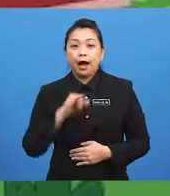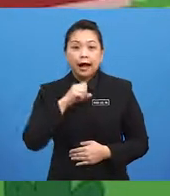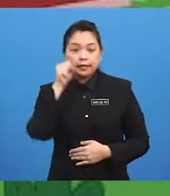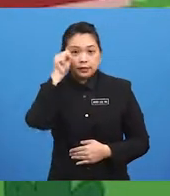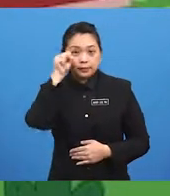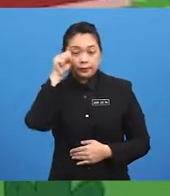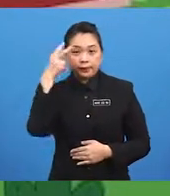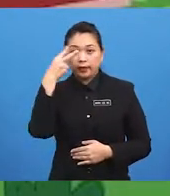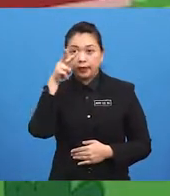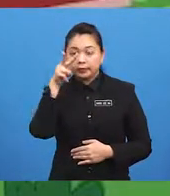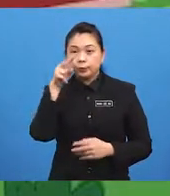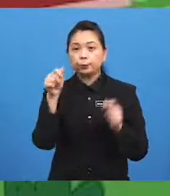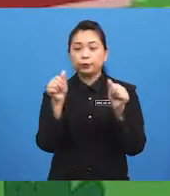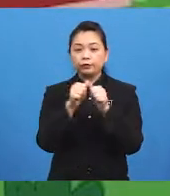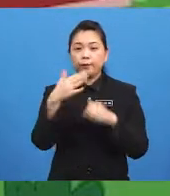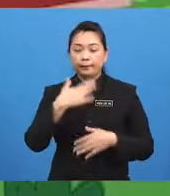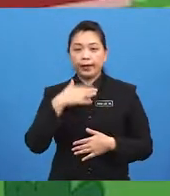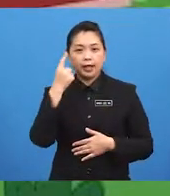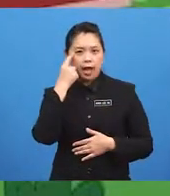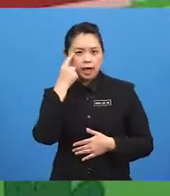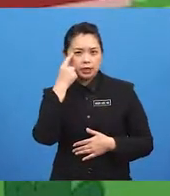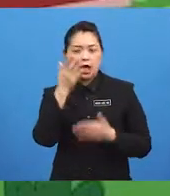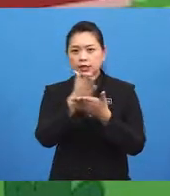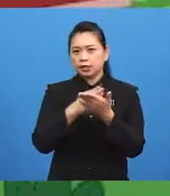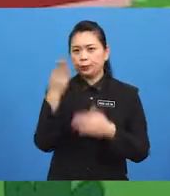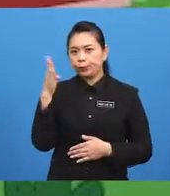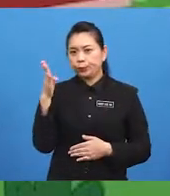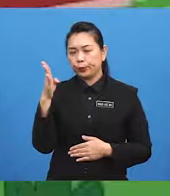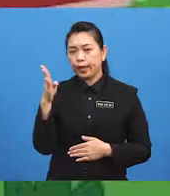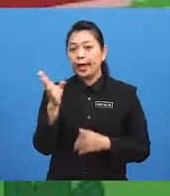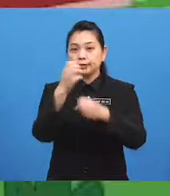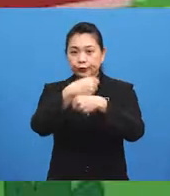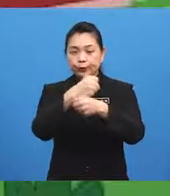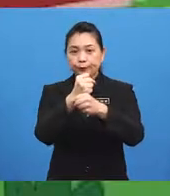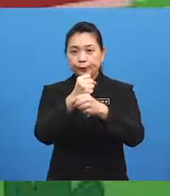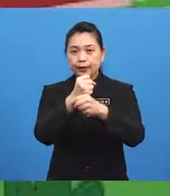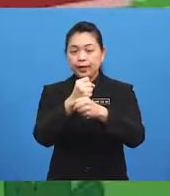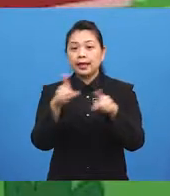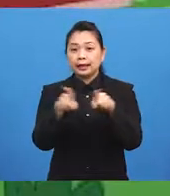I spy... ...with my eye... ...something blue... ...and shaped... ...like a diamond.